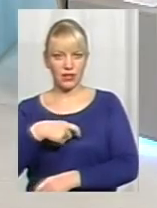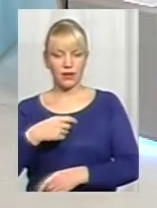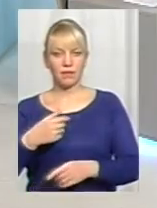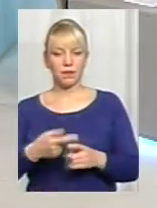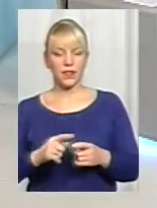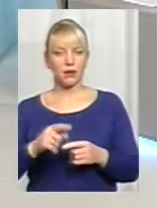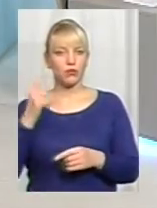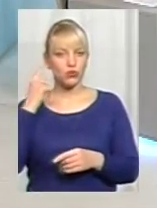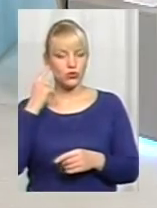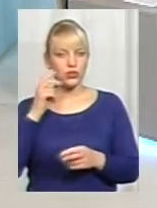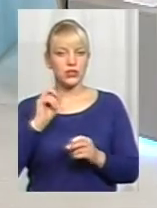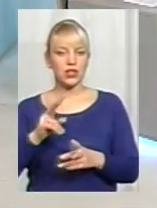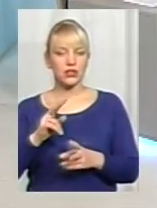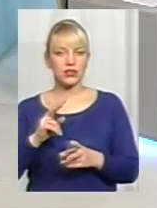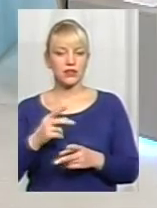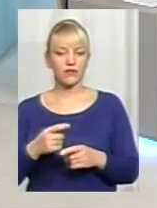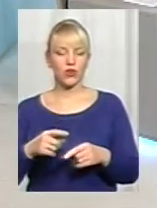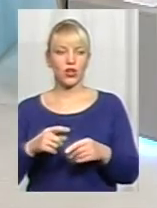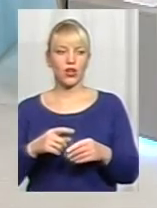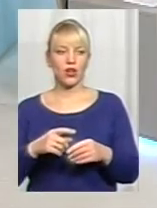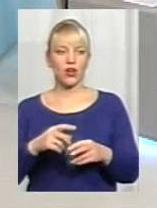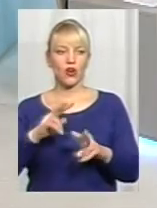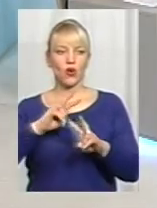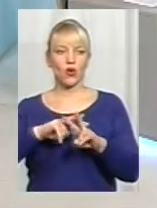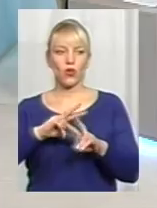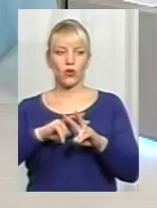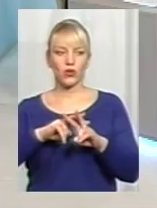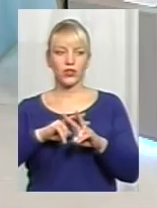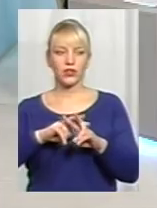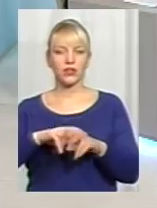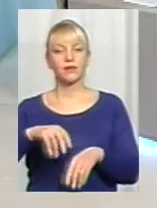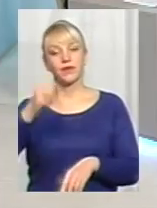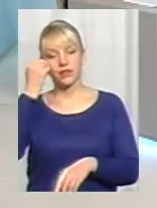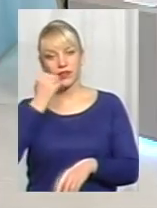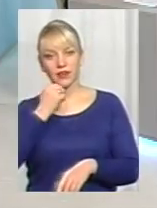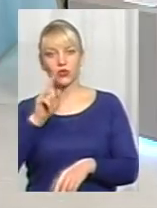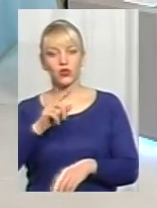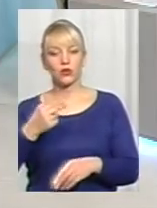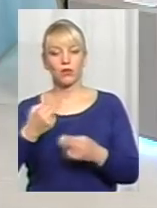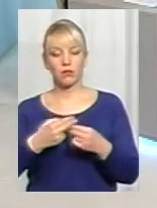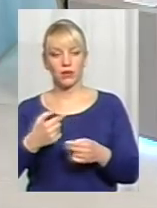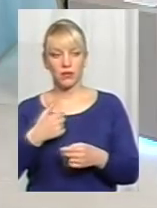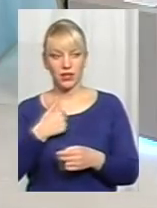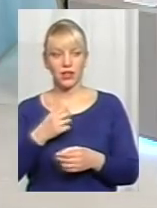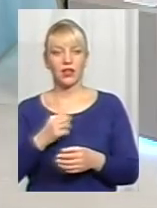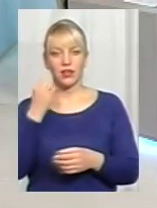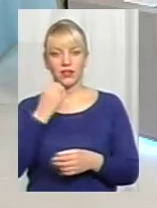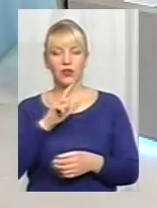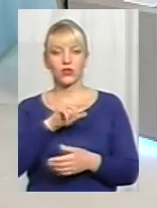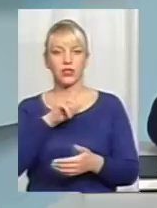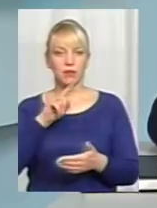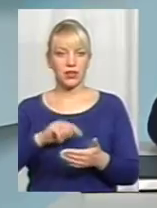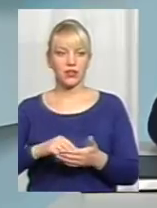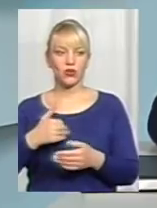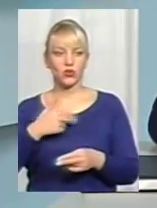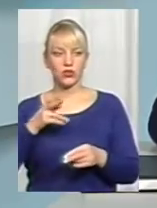Хотілося б почути, як взагалі в колонії такого режиму вони мали таку можливість. Дякую за запитання, але я хочу закінчити